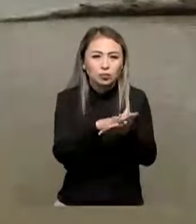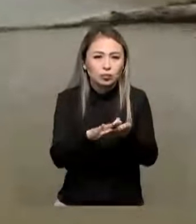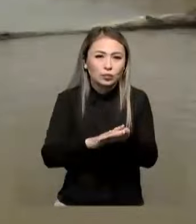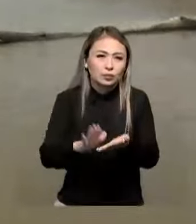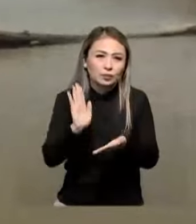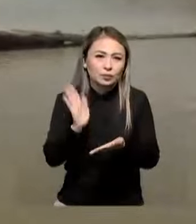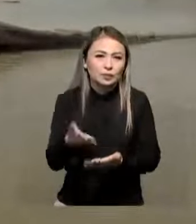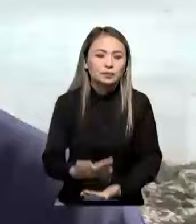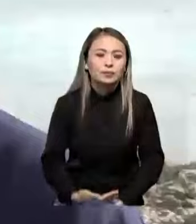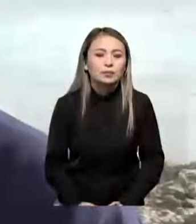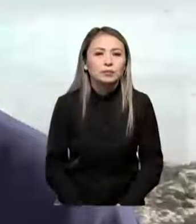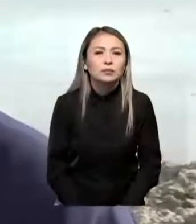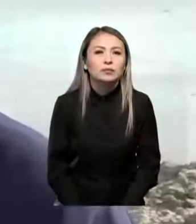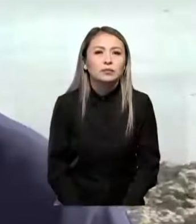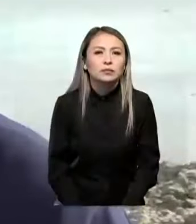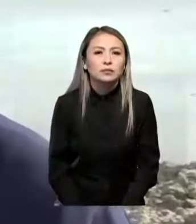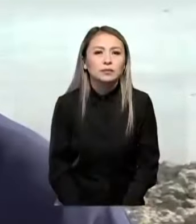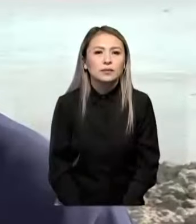жауаптылар.